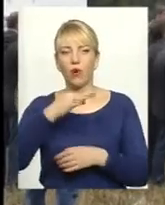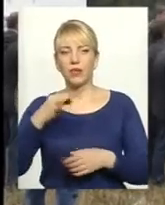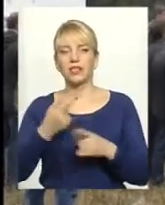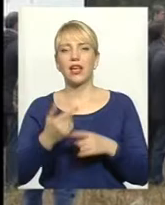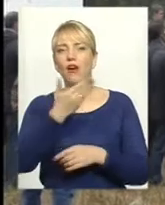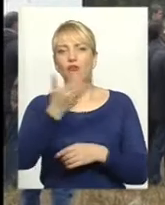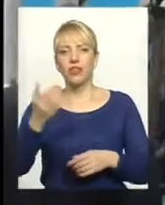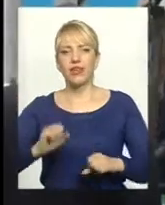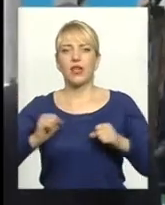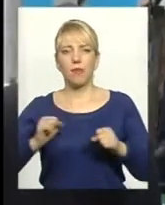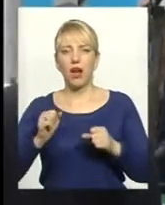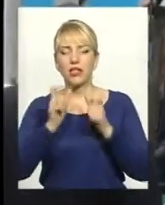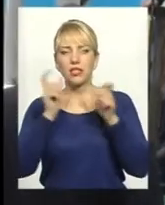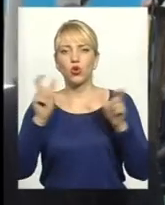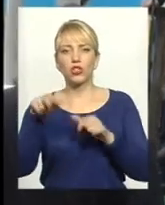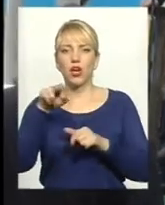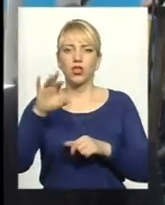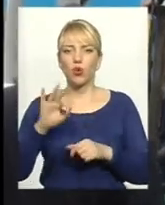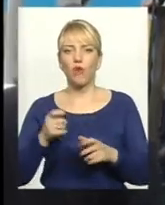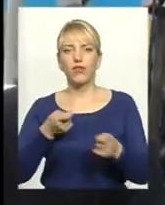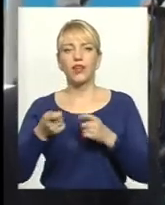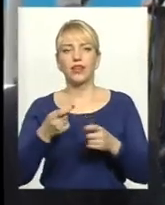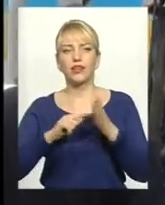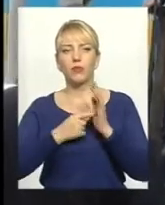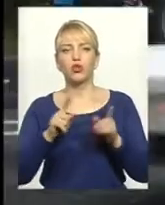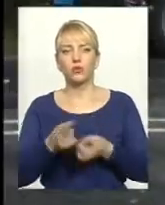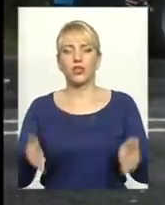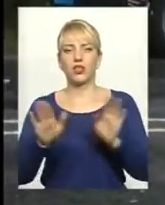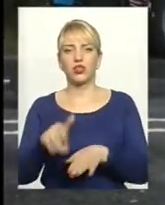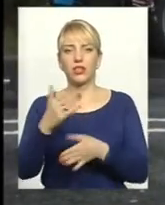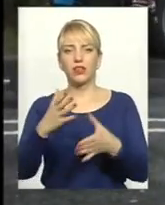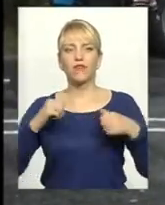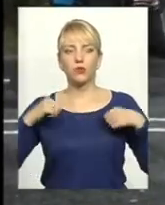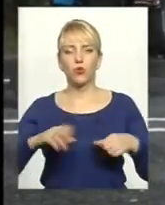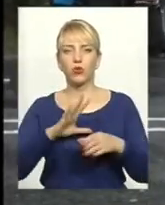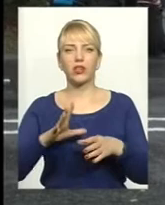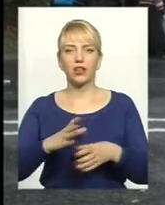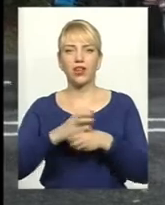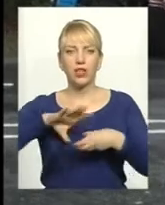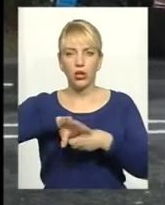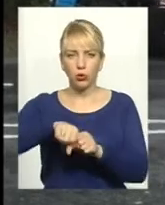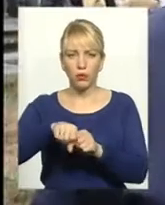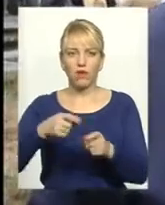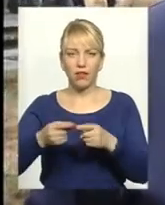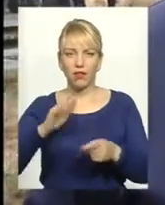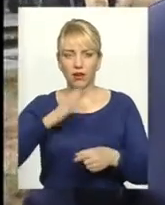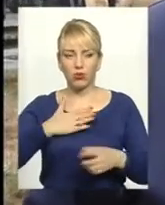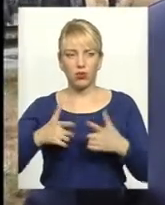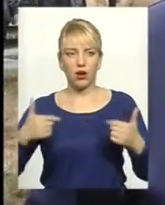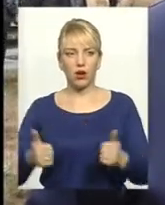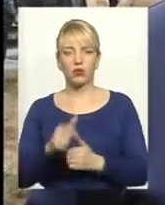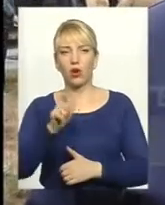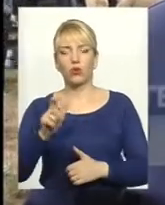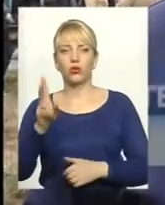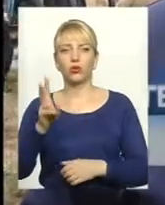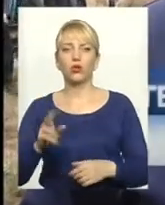намагалися докричатись до влади. Наполягали, аби та їх залишила у спокої і не добивала галузь, а з нею і всю економіку. Зараз люди, які